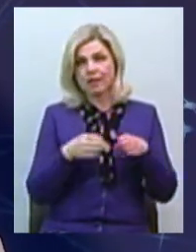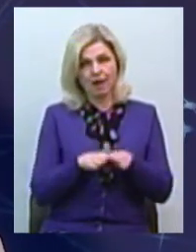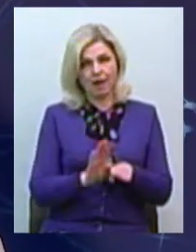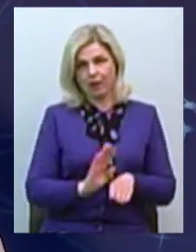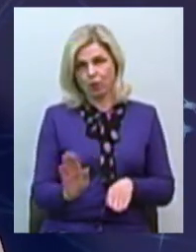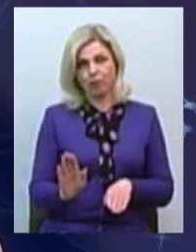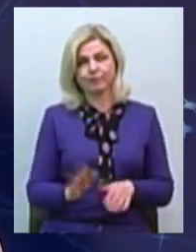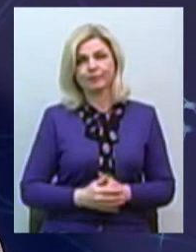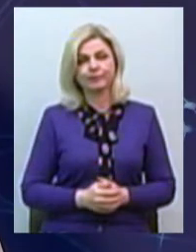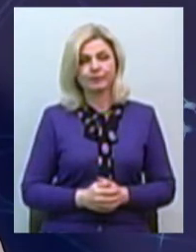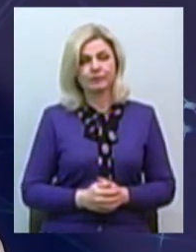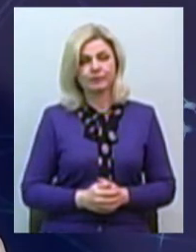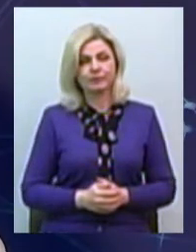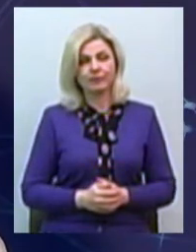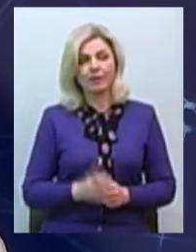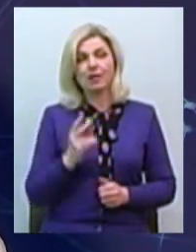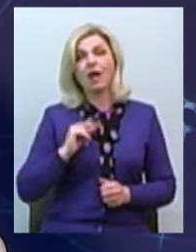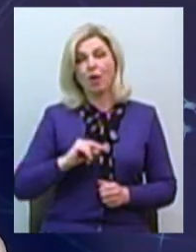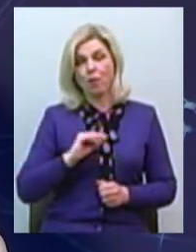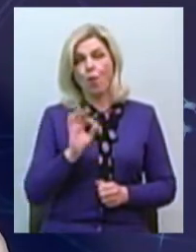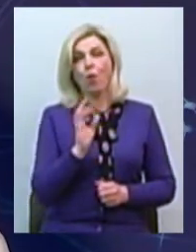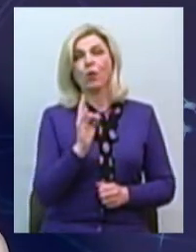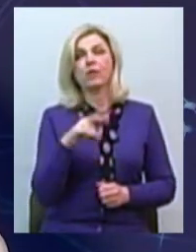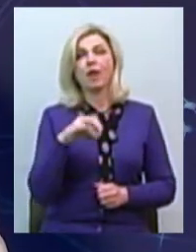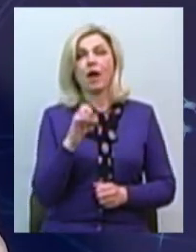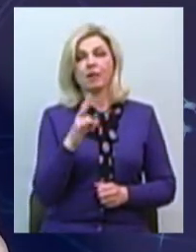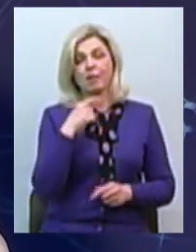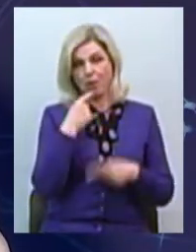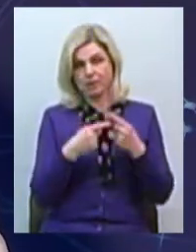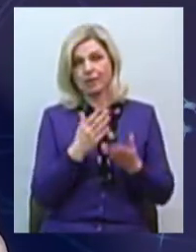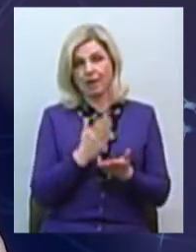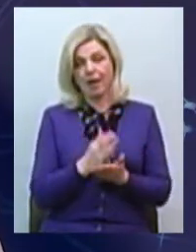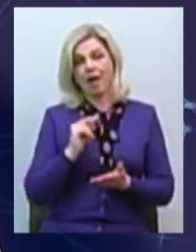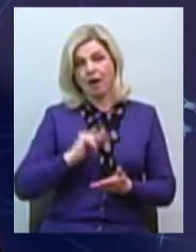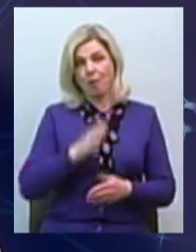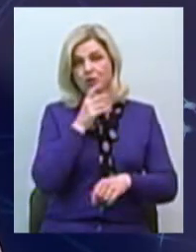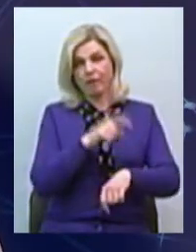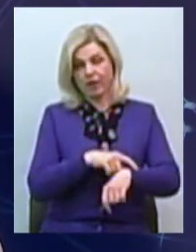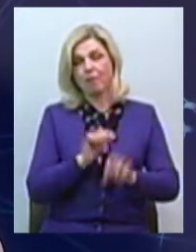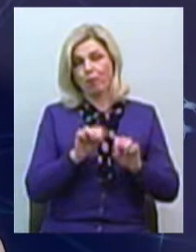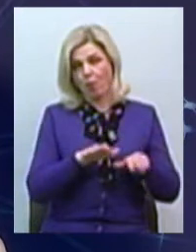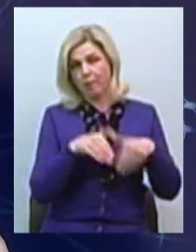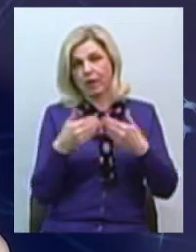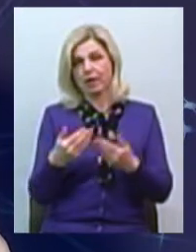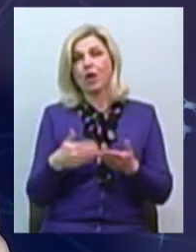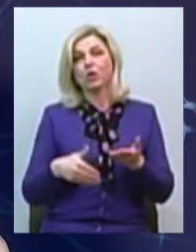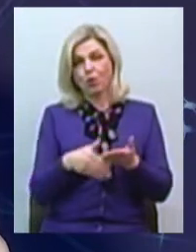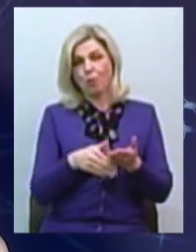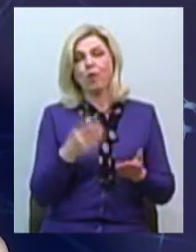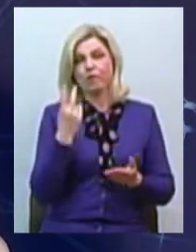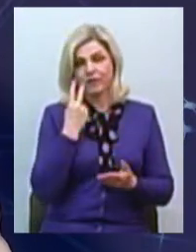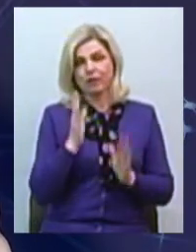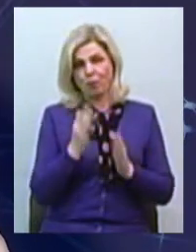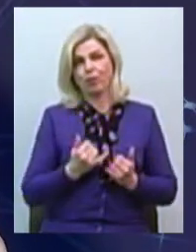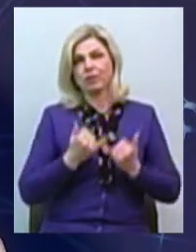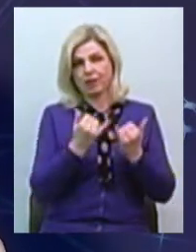на роботі онлайн постійно знаходимося, в робочий час можна звертатися, і допомога завжди буде надана тим верствам населення,